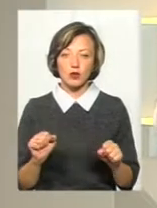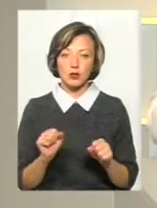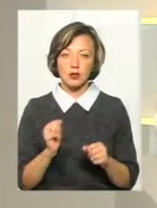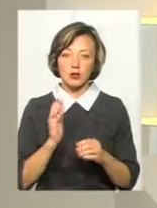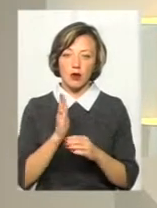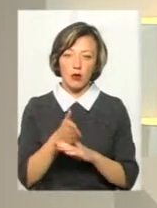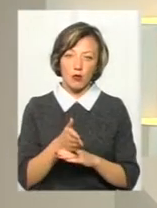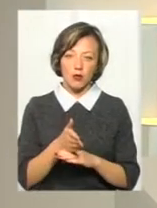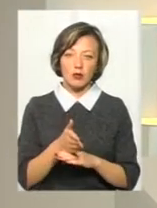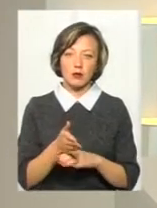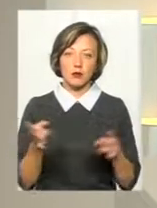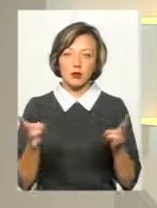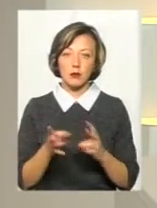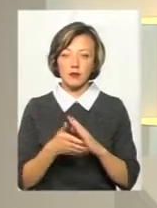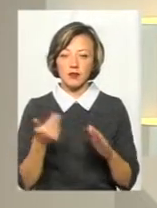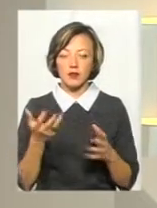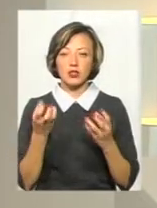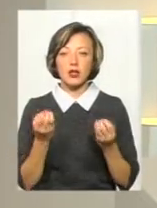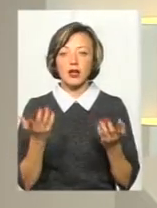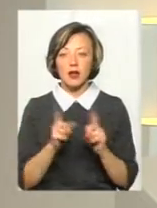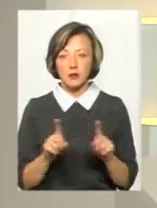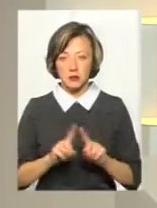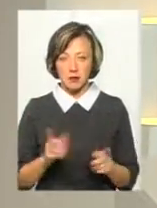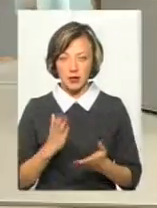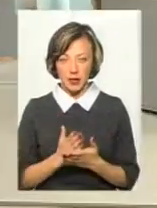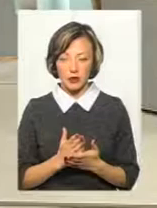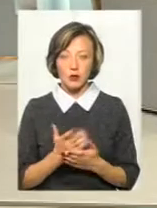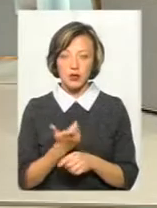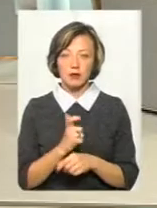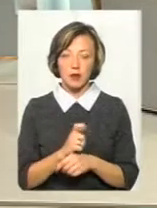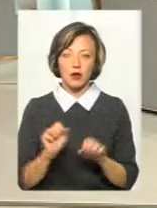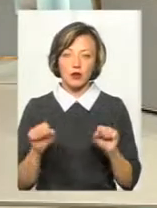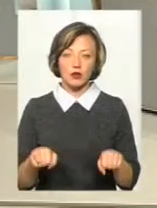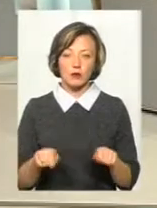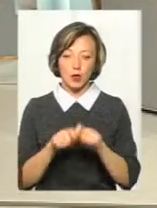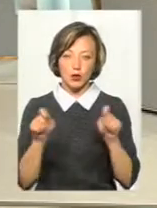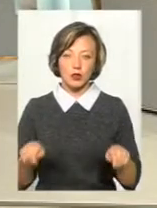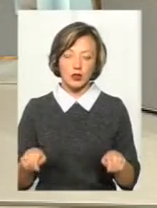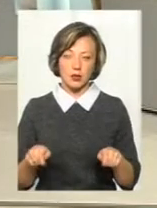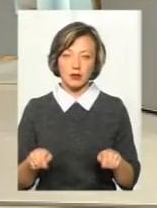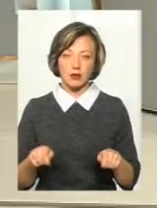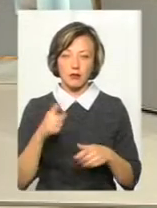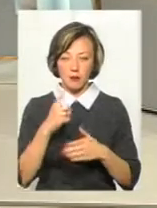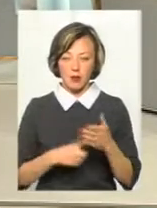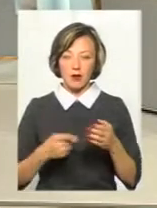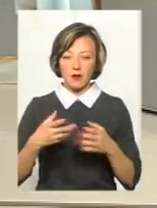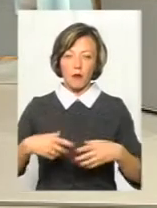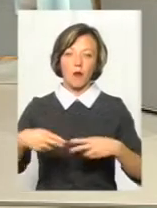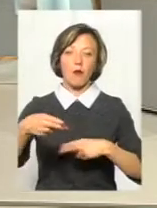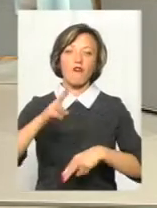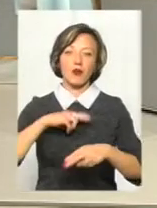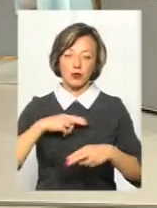заходити, зразу потрібно визивати. Які ще тонкощі є, щоб максимально можна було там бути впевненим, що майно можна